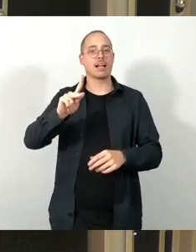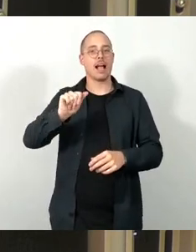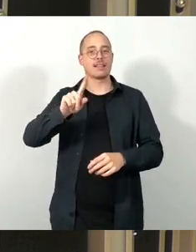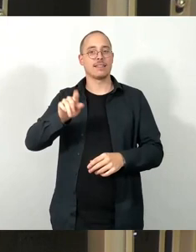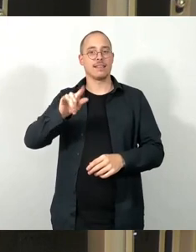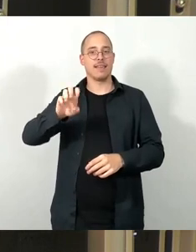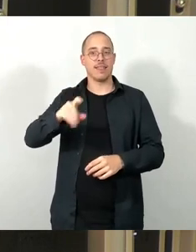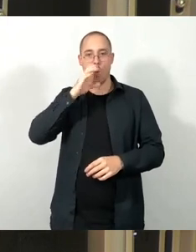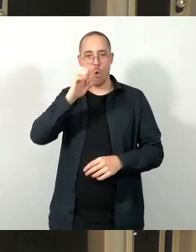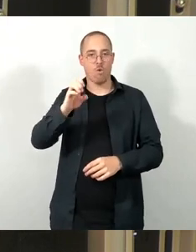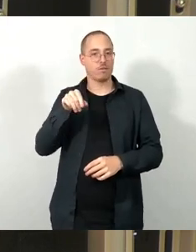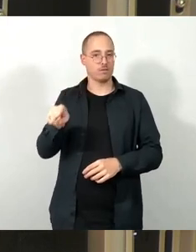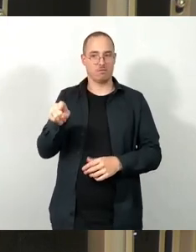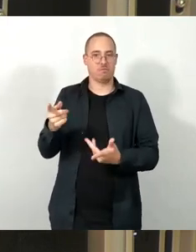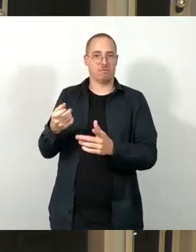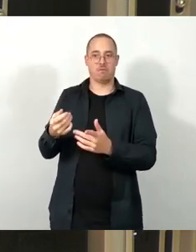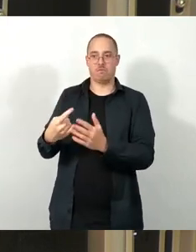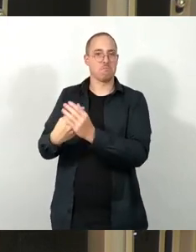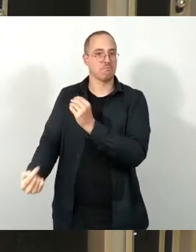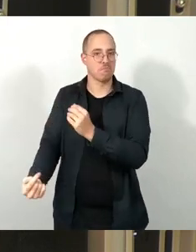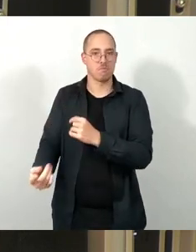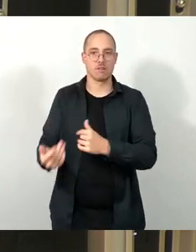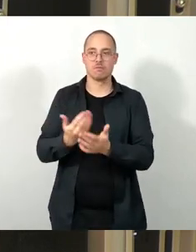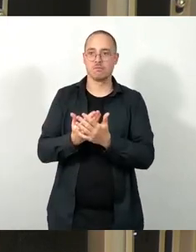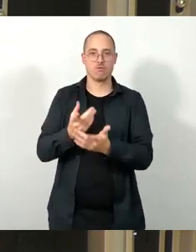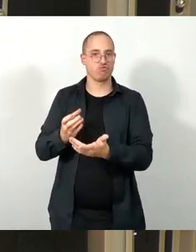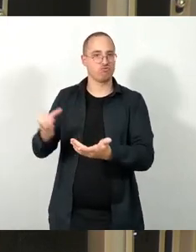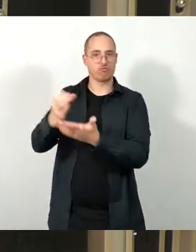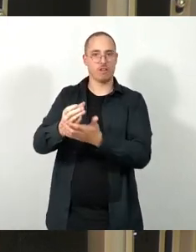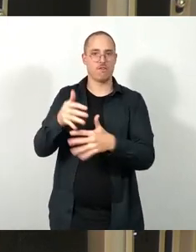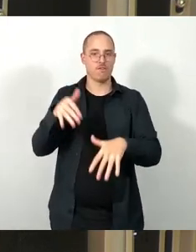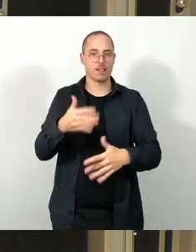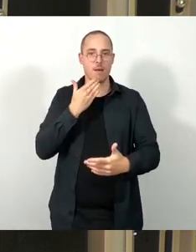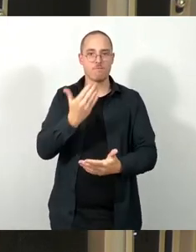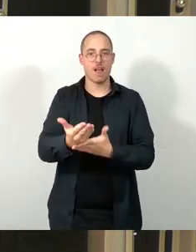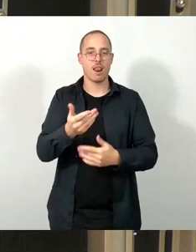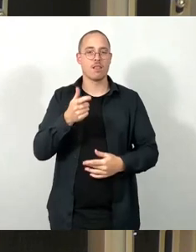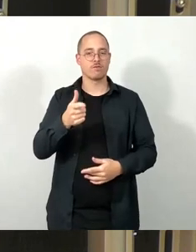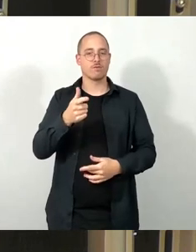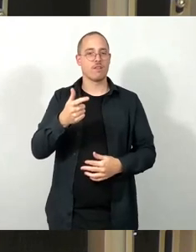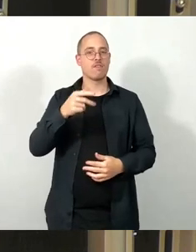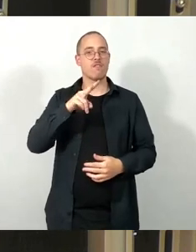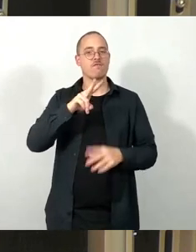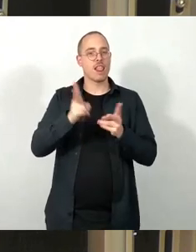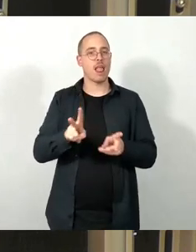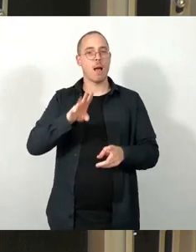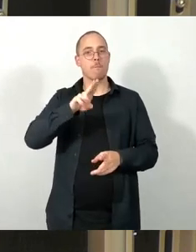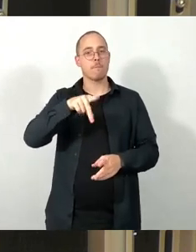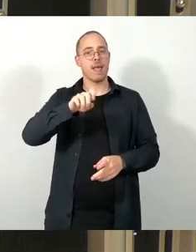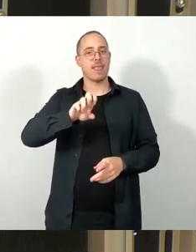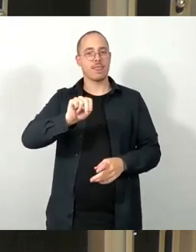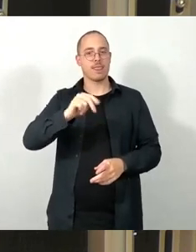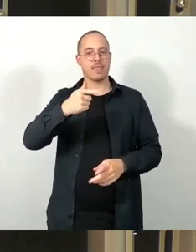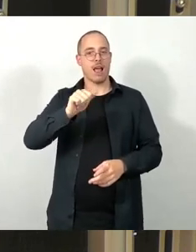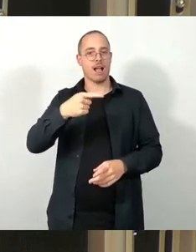Pentagon empfohlen. Diesem eindeutigen Votum des Stadtbezirksbeirates vor Ort sollte der Stadtrat, so wie wir finden, auf jeden